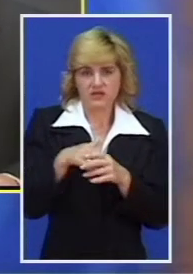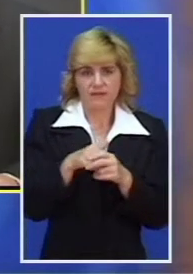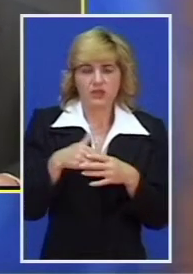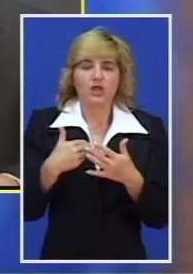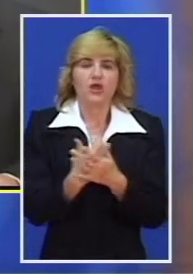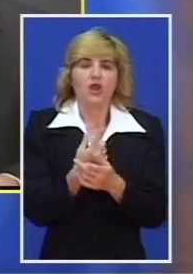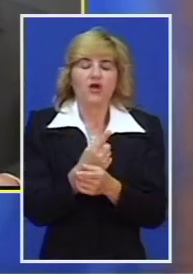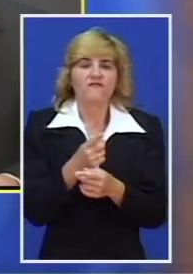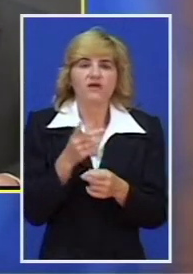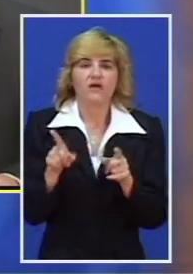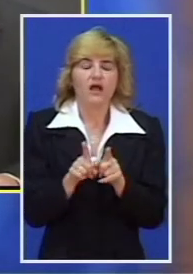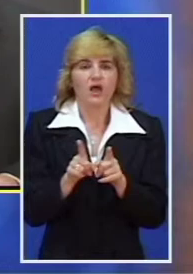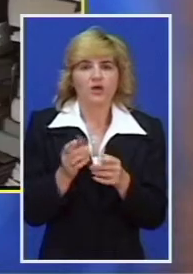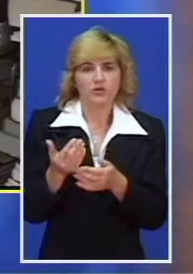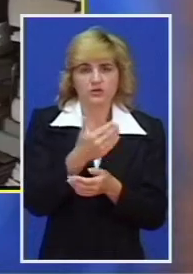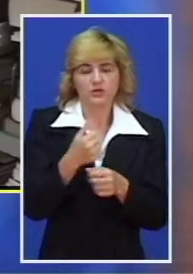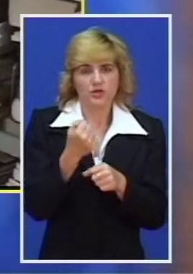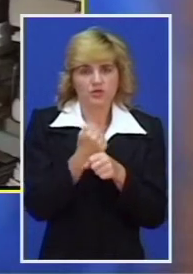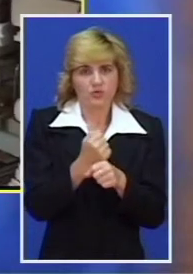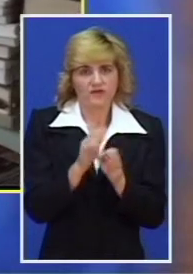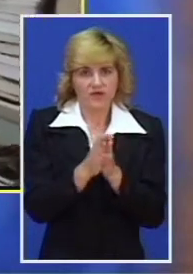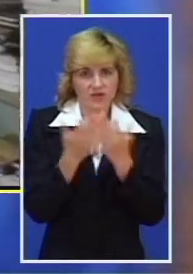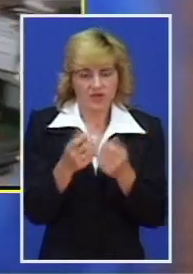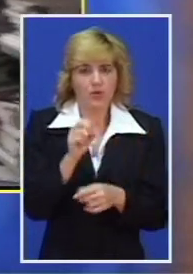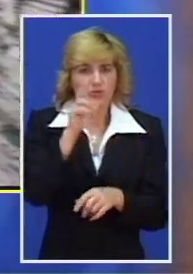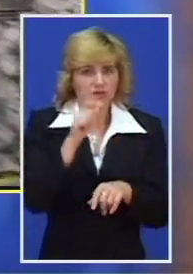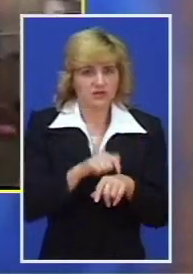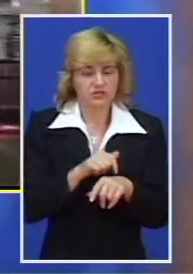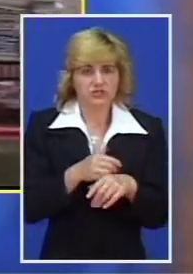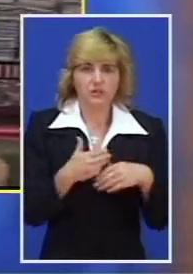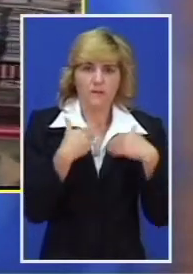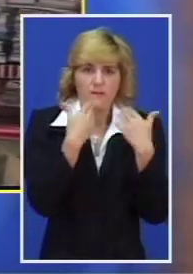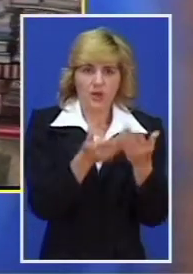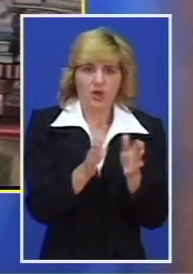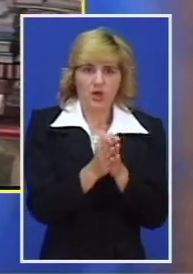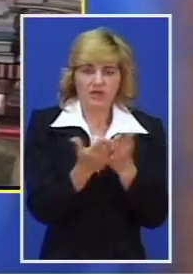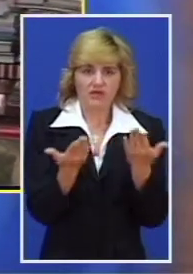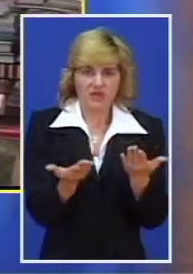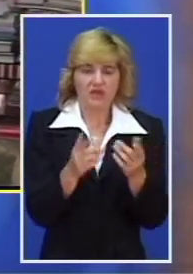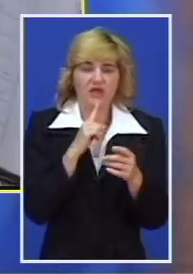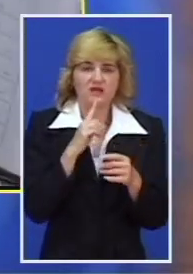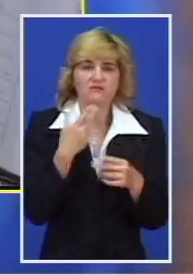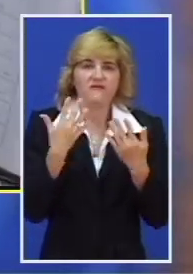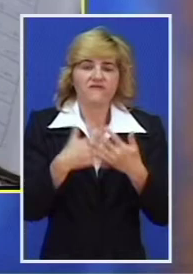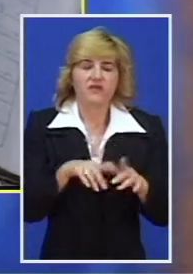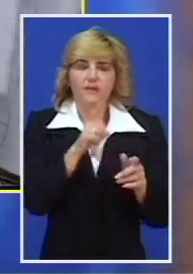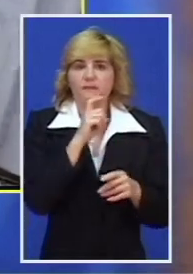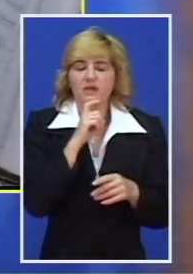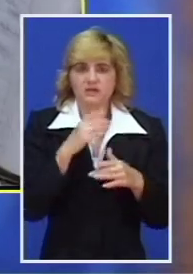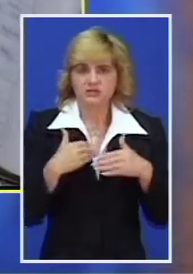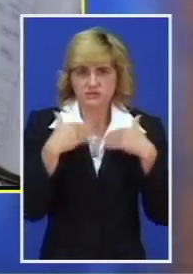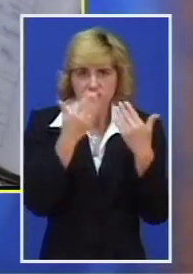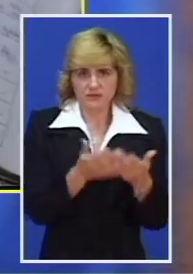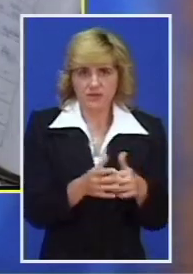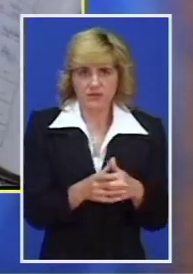savremene biblioteke, dok će od 13 časova biti svečano uručene poklon knjige od strane Ilješ Fondacije iz Budimpešte. Na